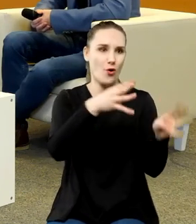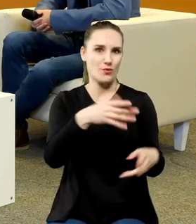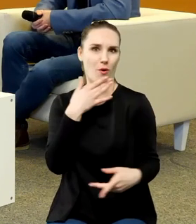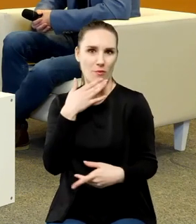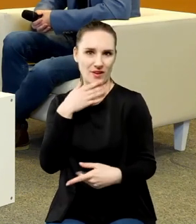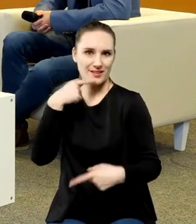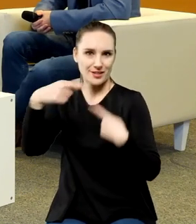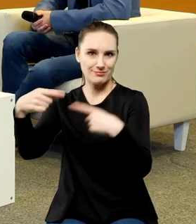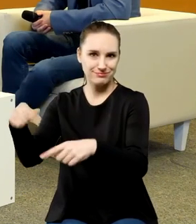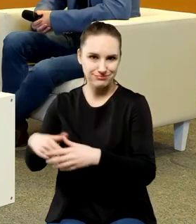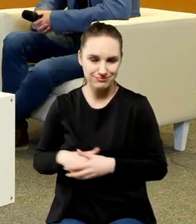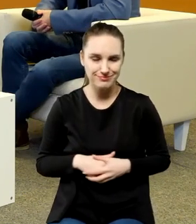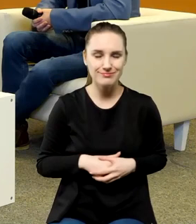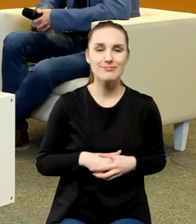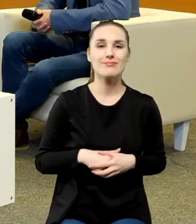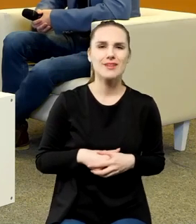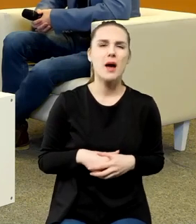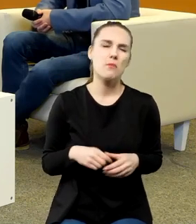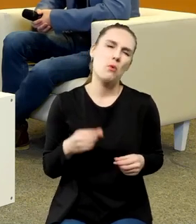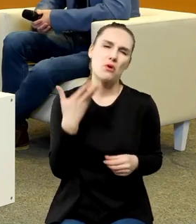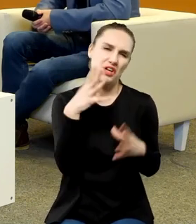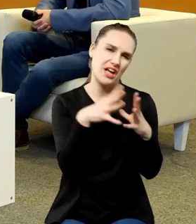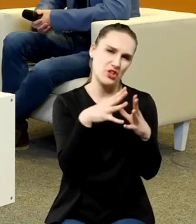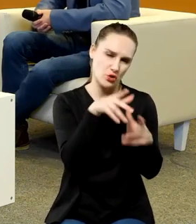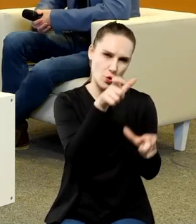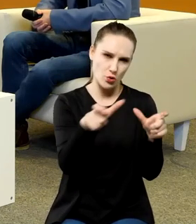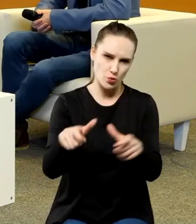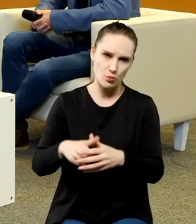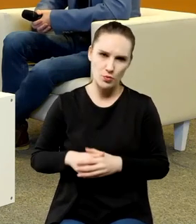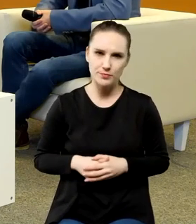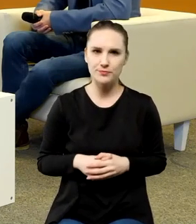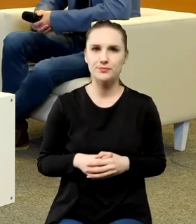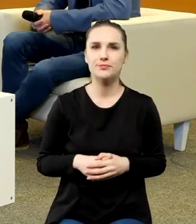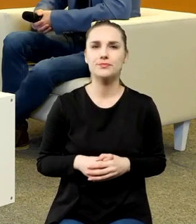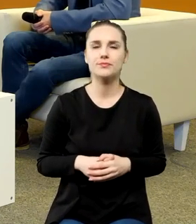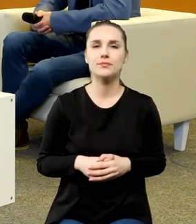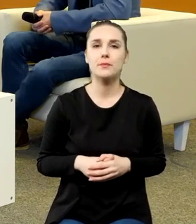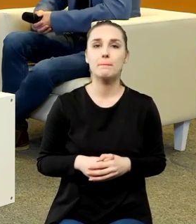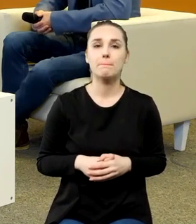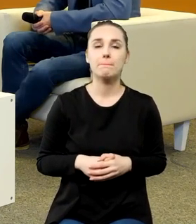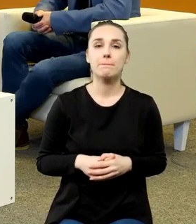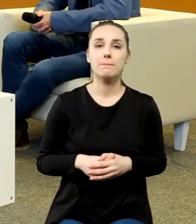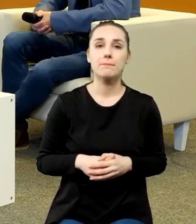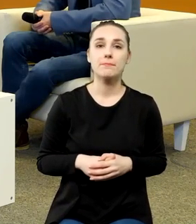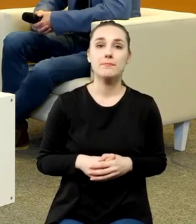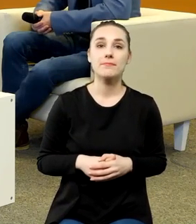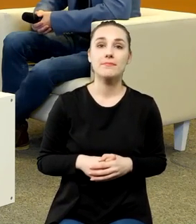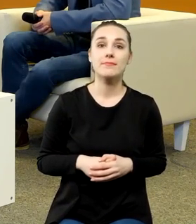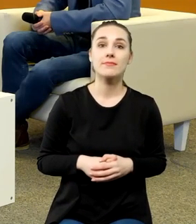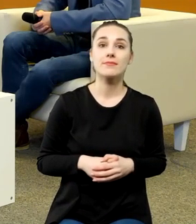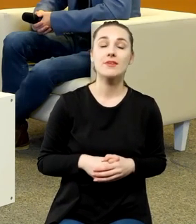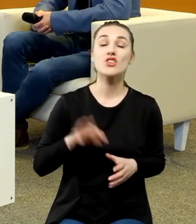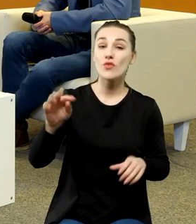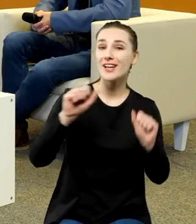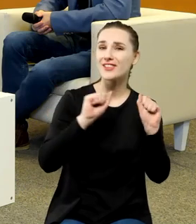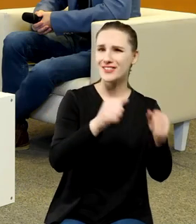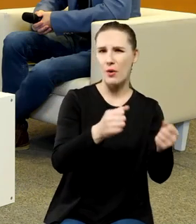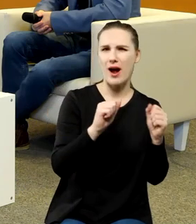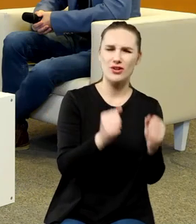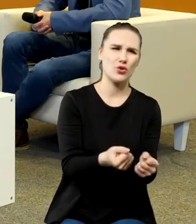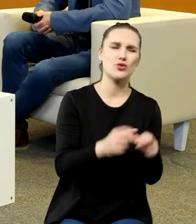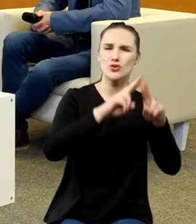było to kilkadziesiąt osób. I ślady po działalności Tychona Brachego są